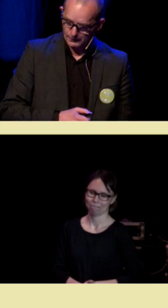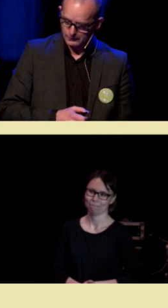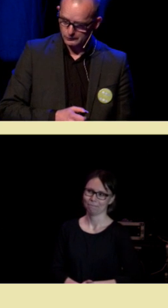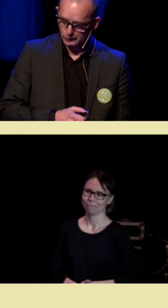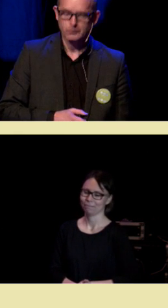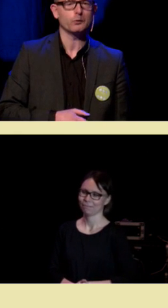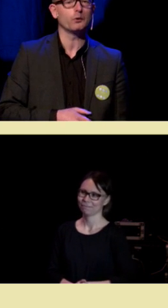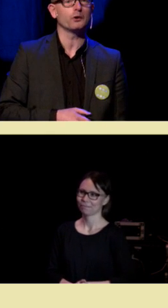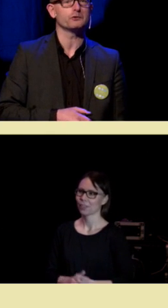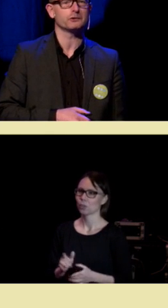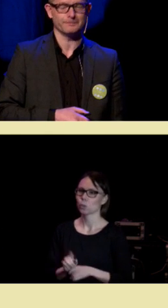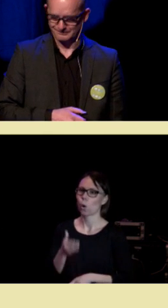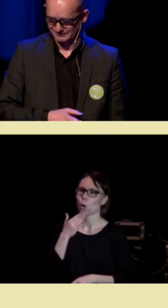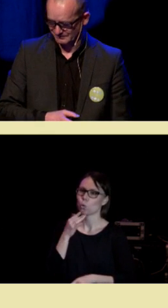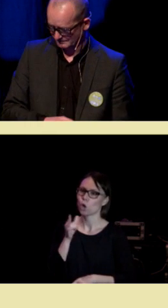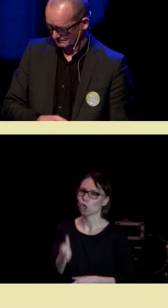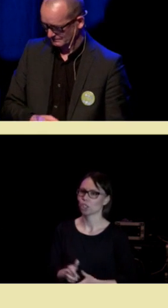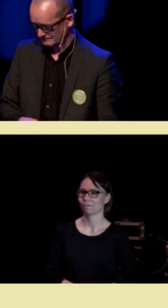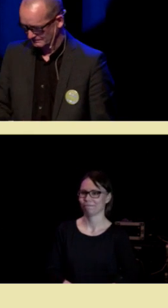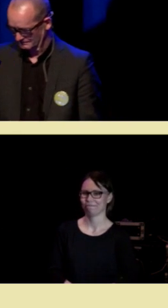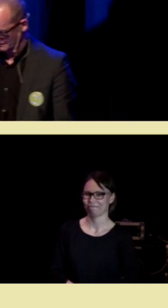Så, god lunsj!